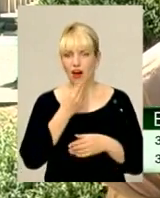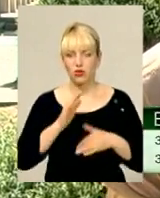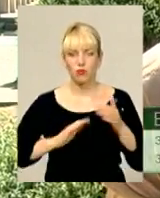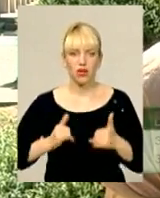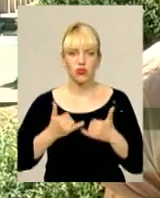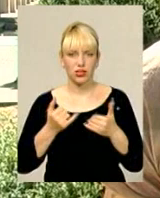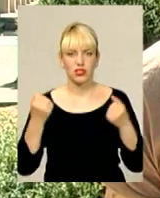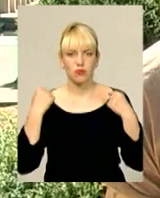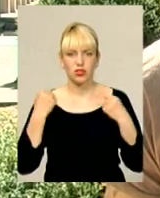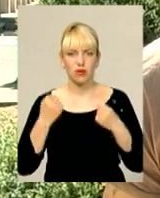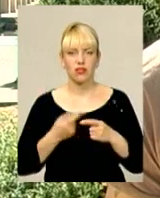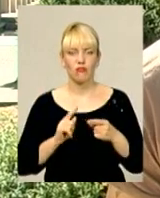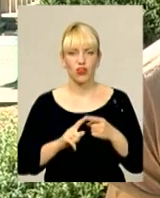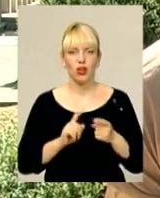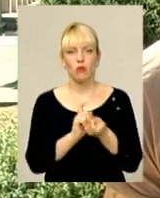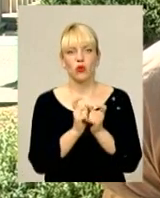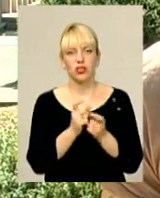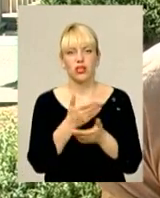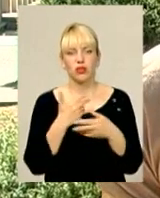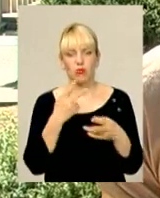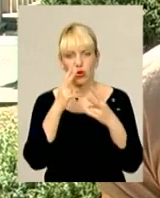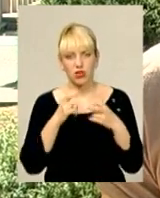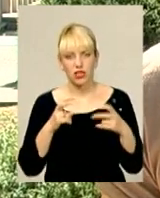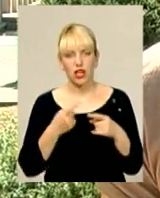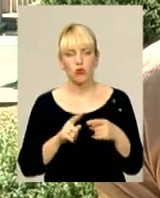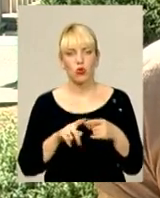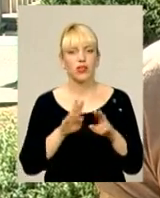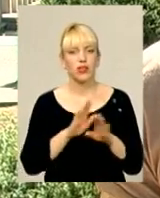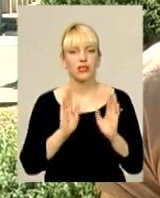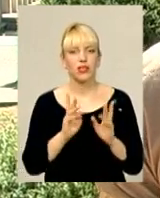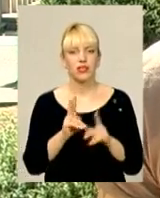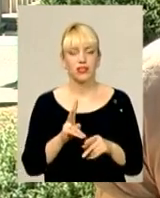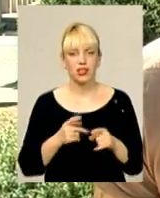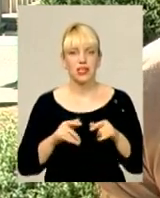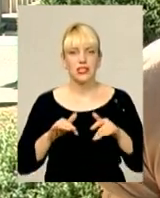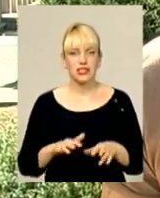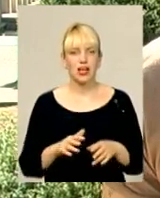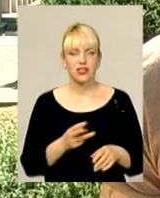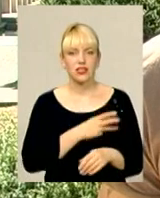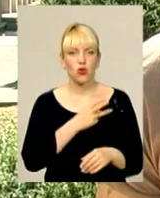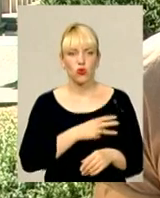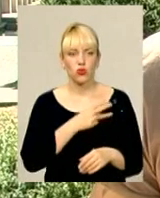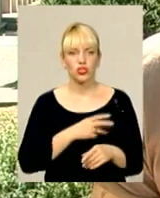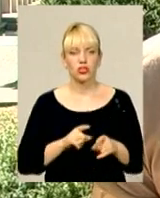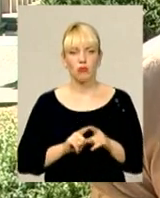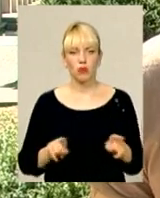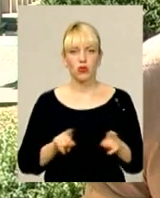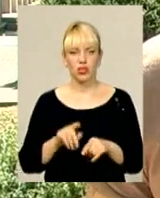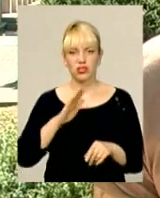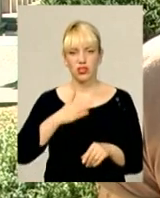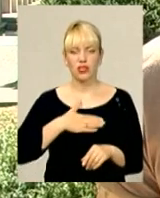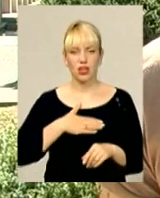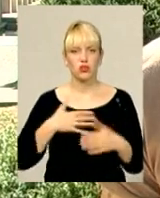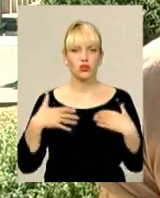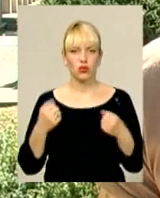спортсменів, саме в поєдинках. І ми розглядаємо його не тільки як захід заохочення, популяризації нашого виду і